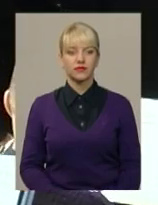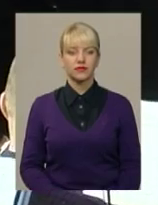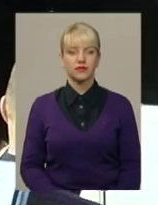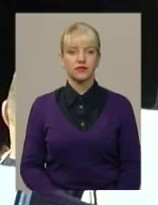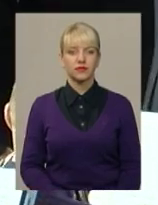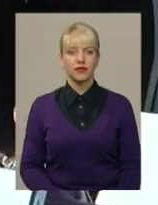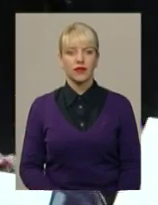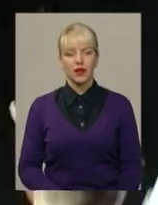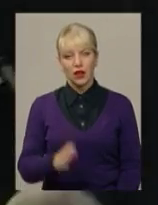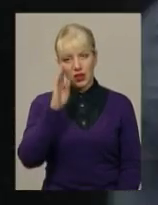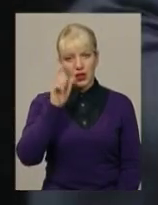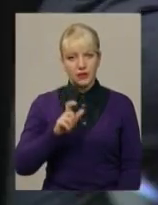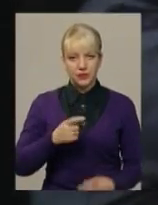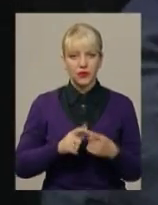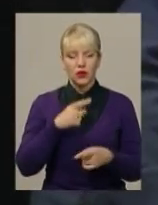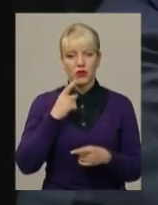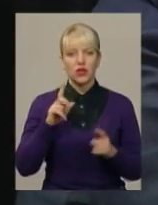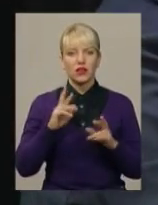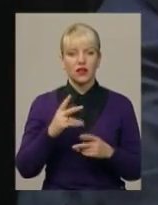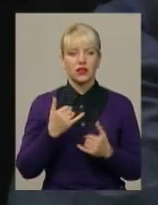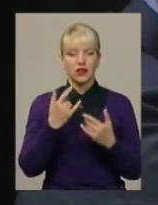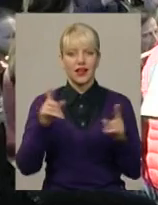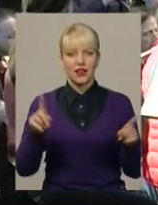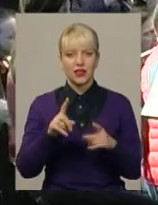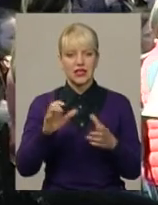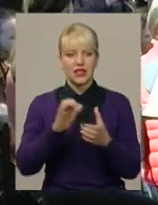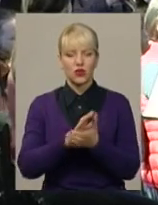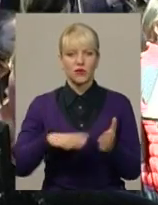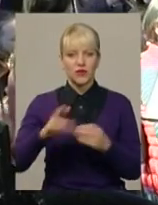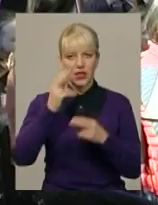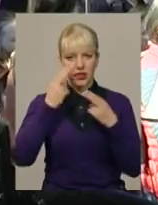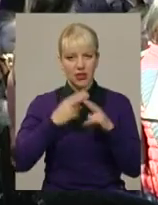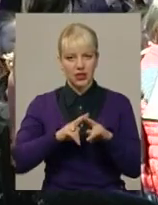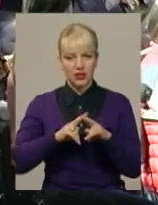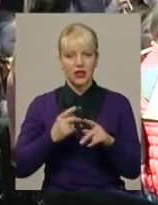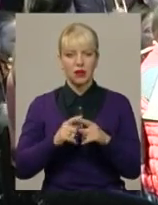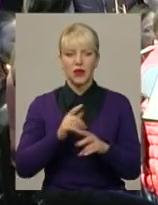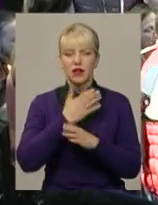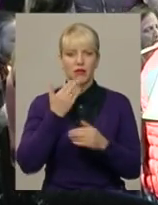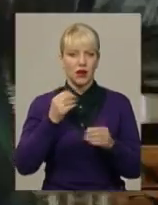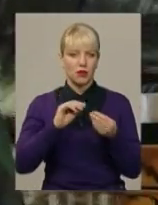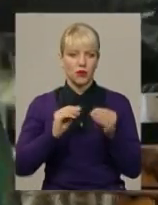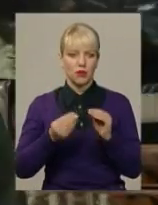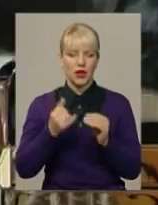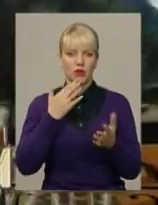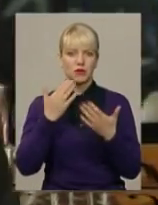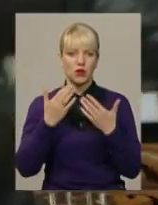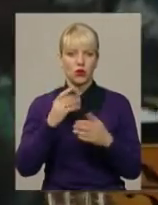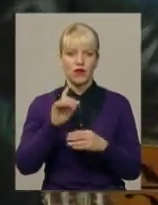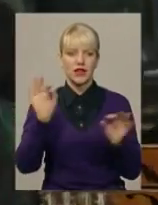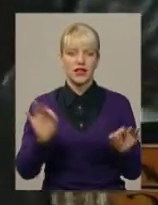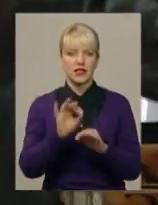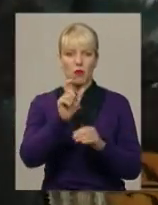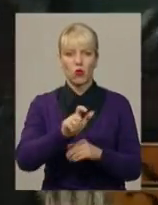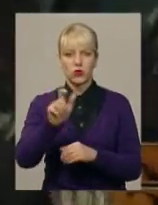Сюн Цюнь каже, що для нього, як для диригента, який знайомий з усіма техніками партитури, не має проблем у спілкуванні з музикантами,